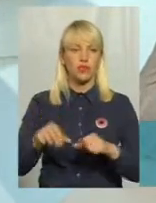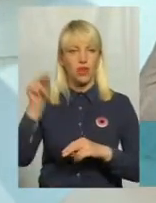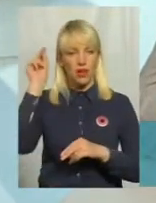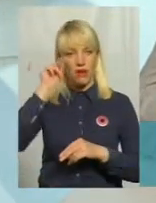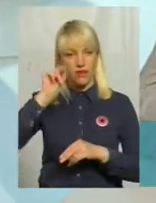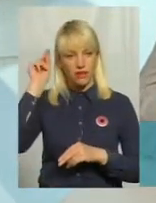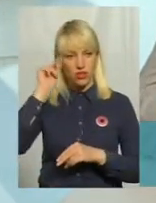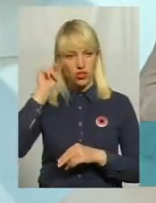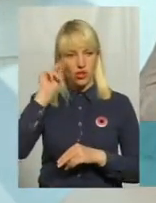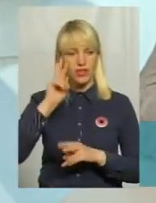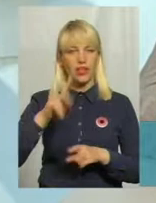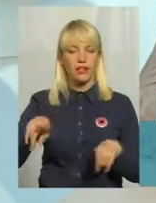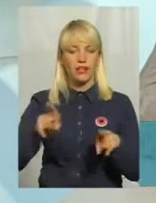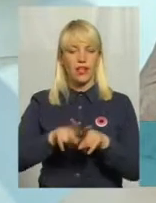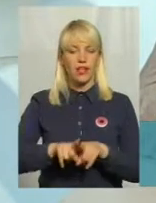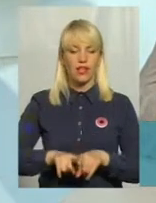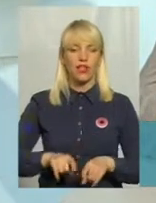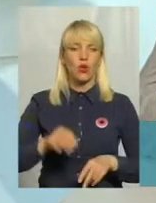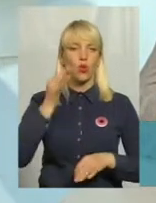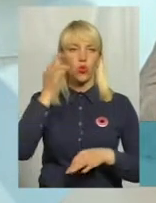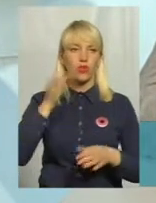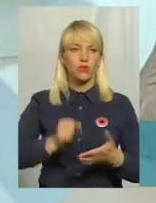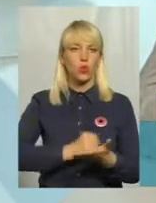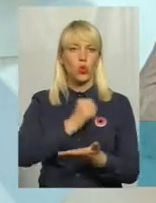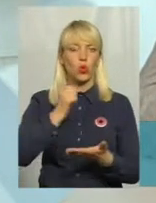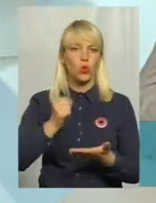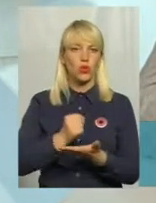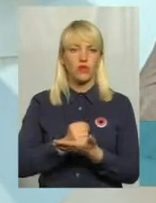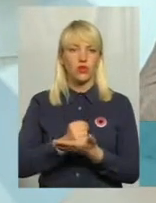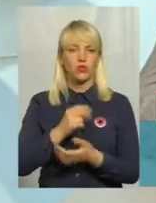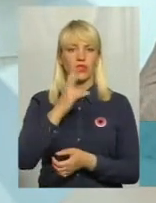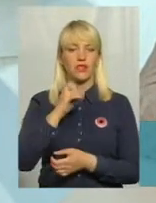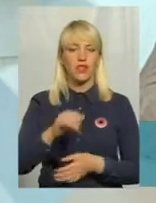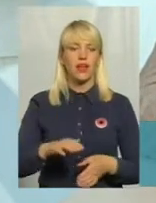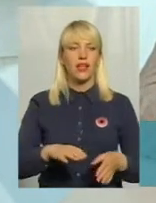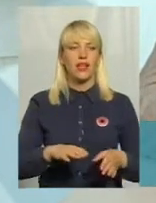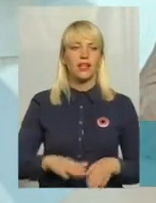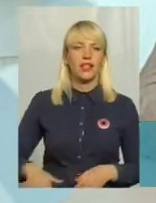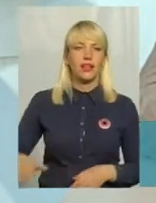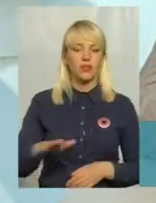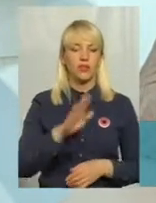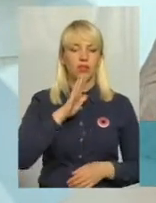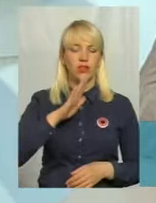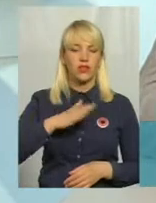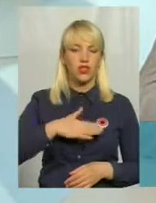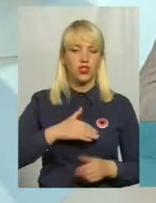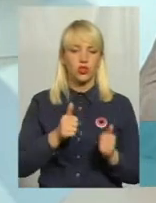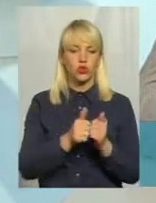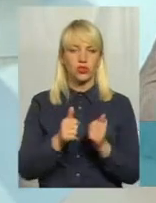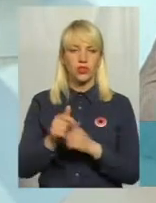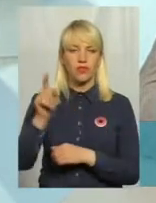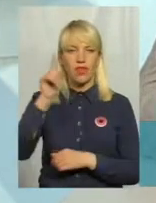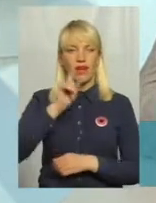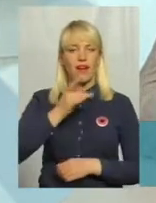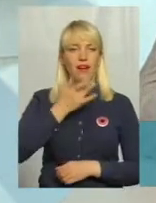досвід утверджується, наприклад, на території наших сусідів Республіки Польщі. Тому що там був